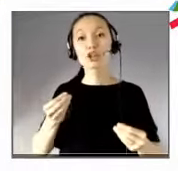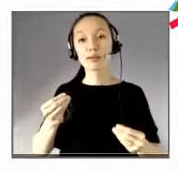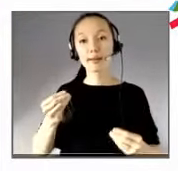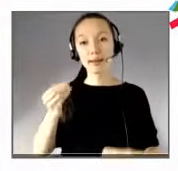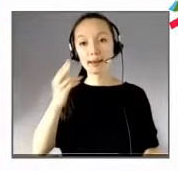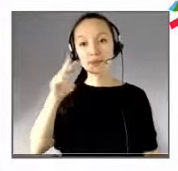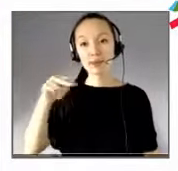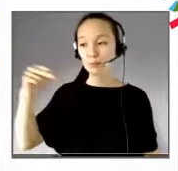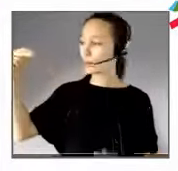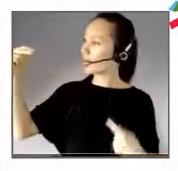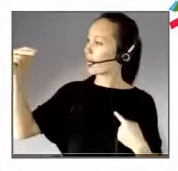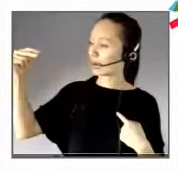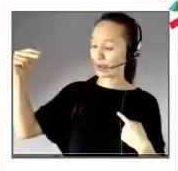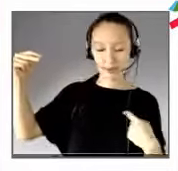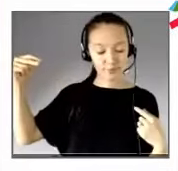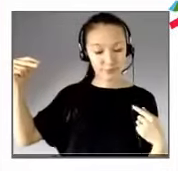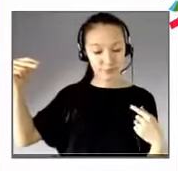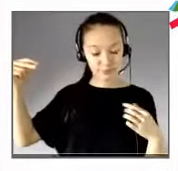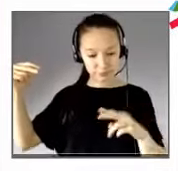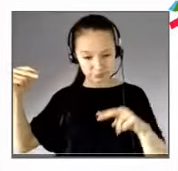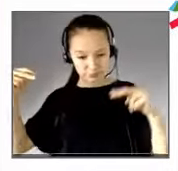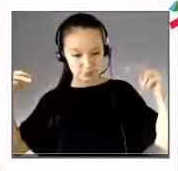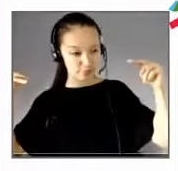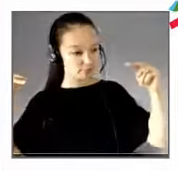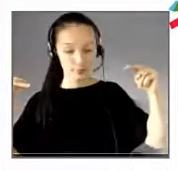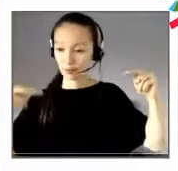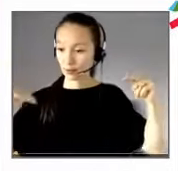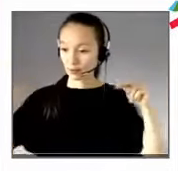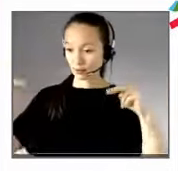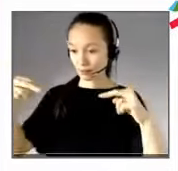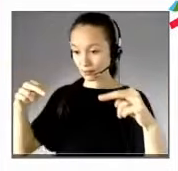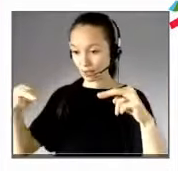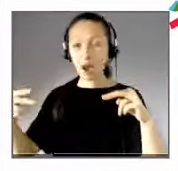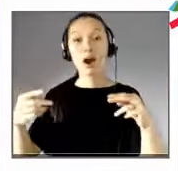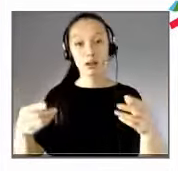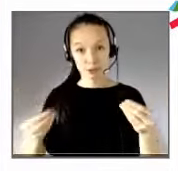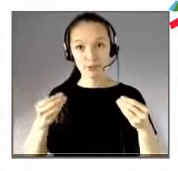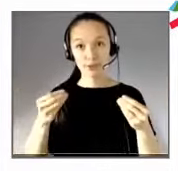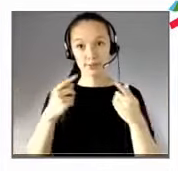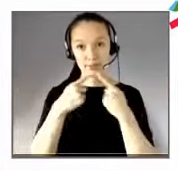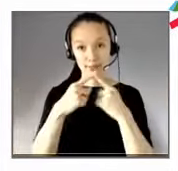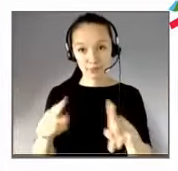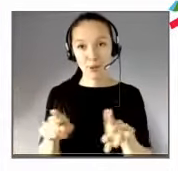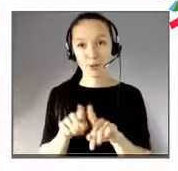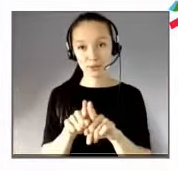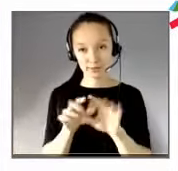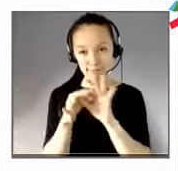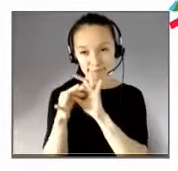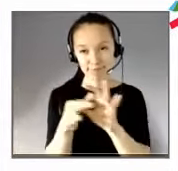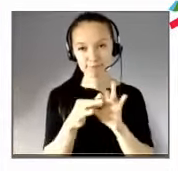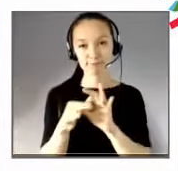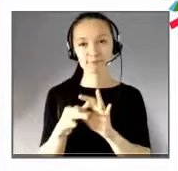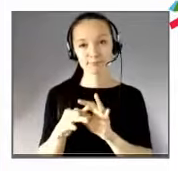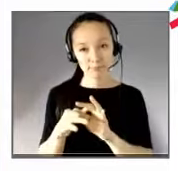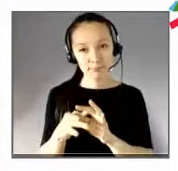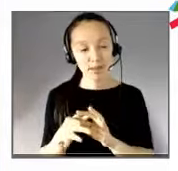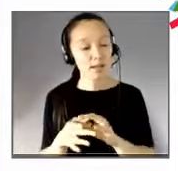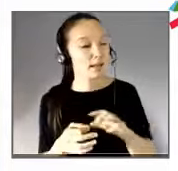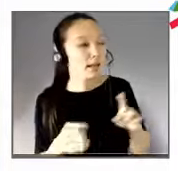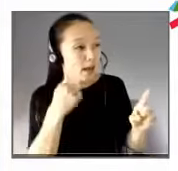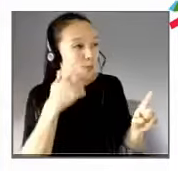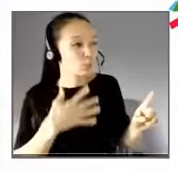différentes entre les personnels. Ce que je trouve intéressant dans cette crise-là, c'est qu'elle a fait